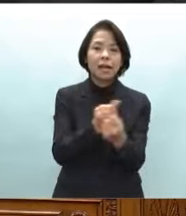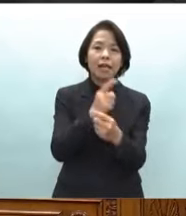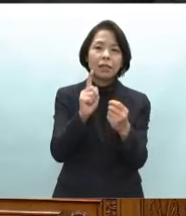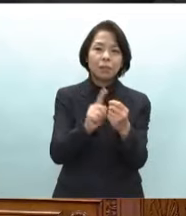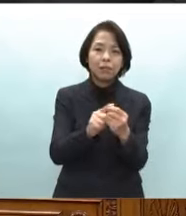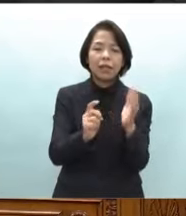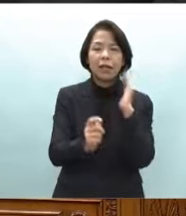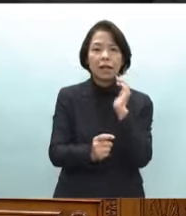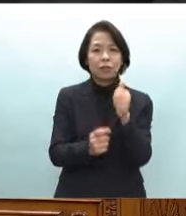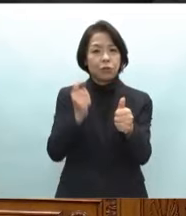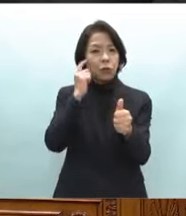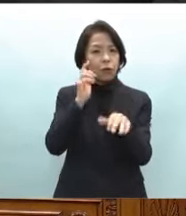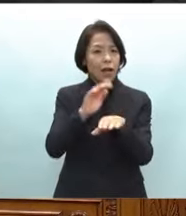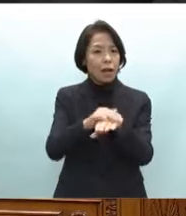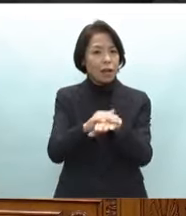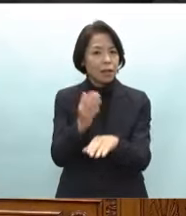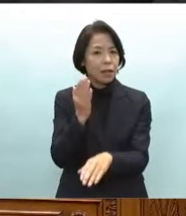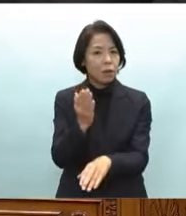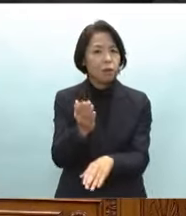見解を伺います